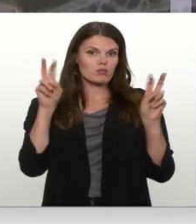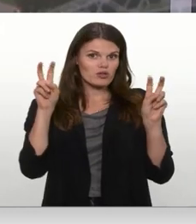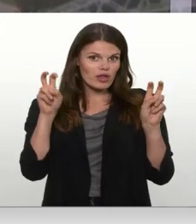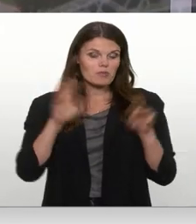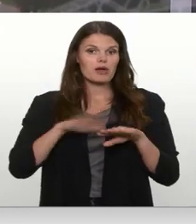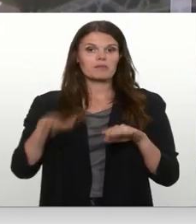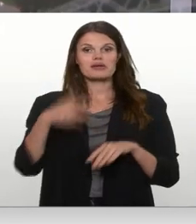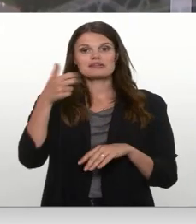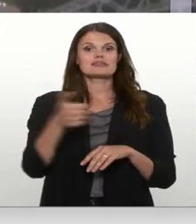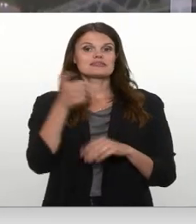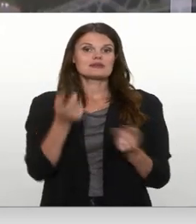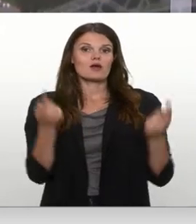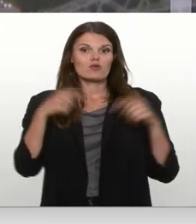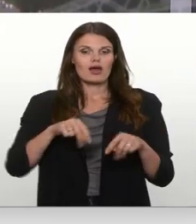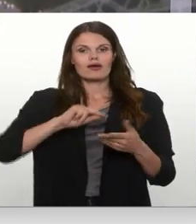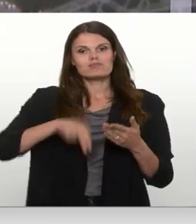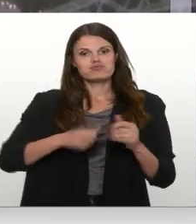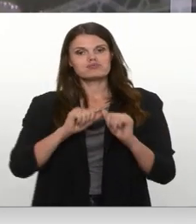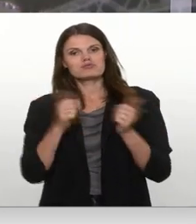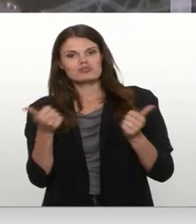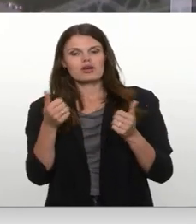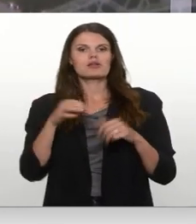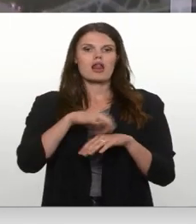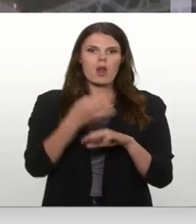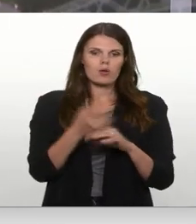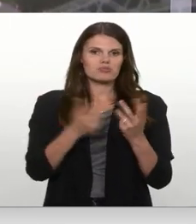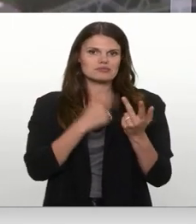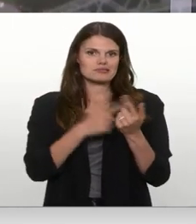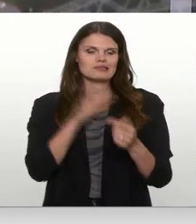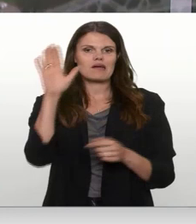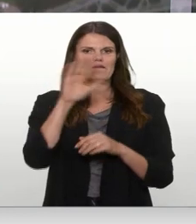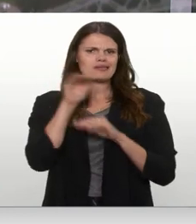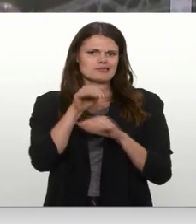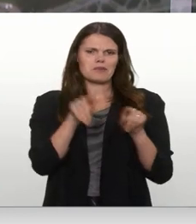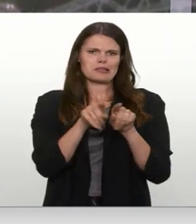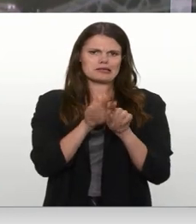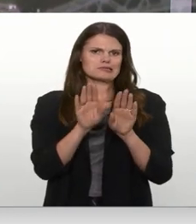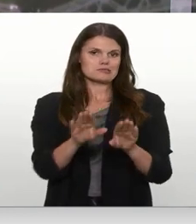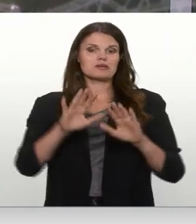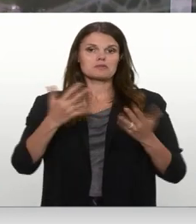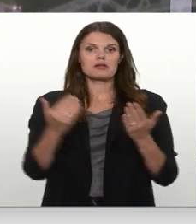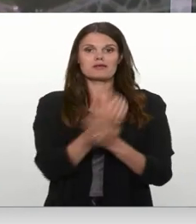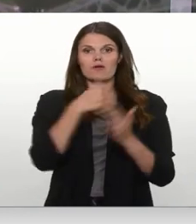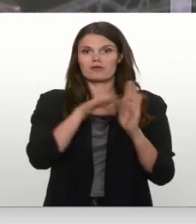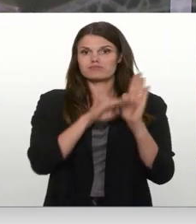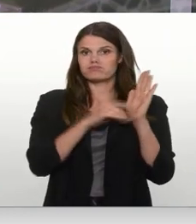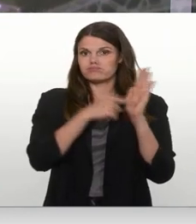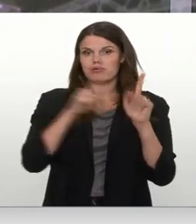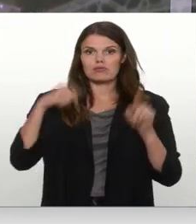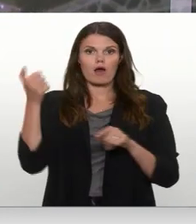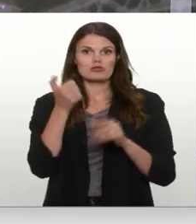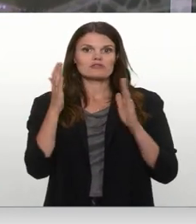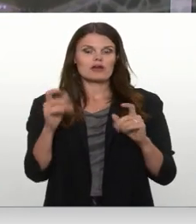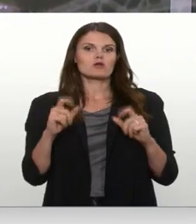Pēdējo trīs gadu laikā noslēgto un šķirto laulību skaits valstīs saglabājas nemainīgs. Taču jaunais regulējums nākamgad varētu